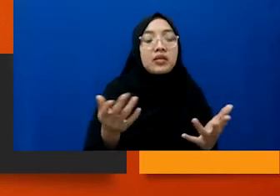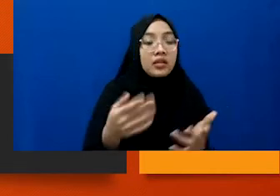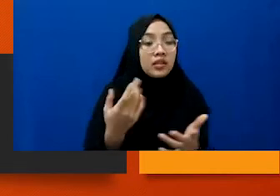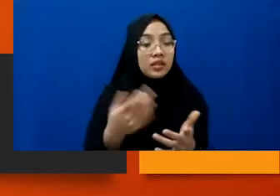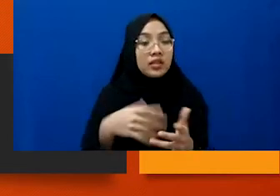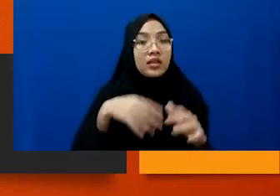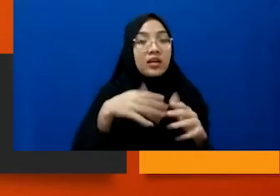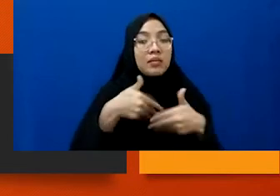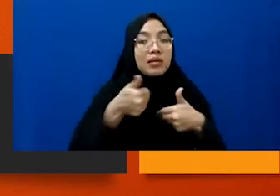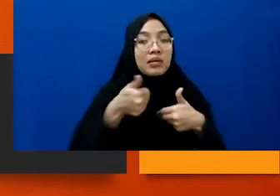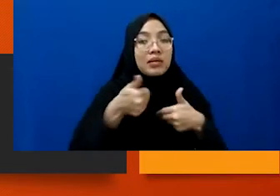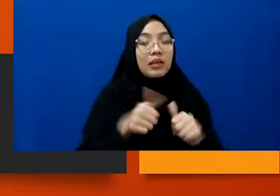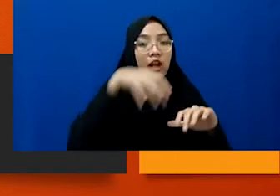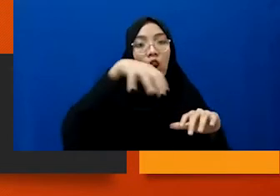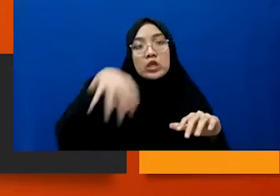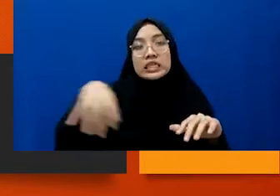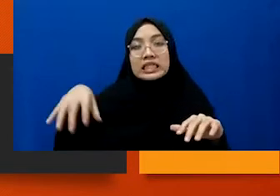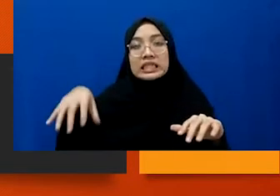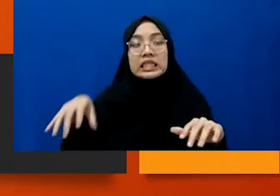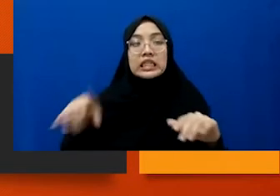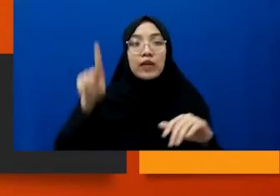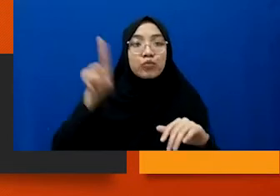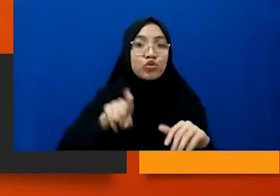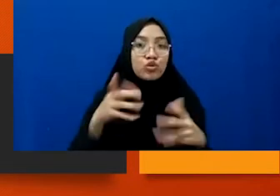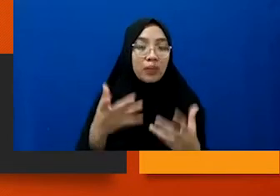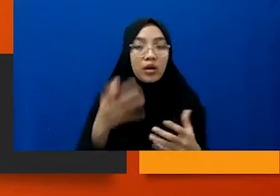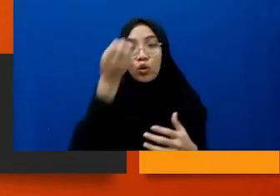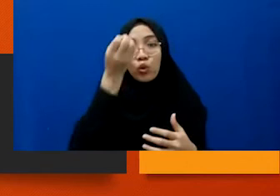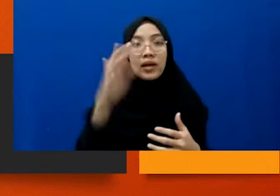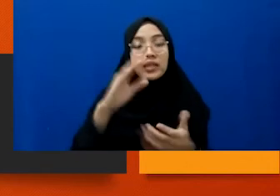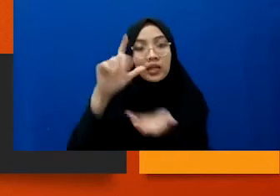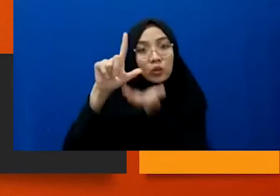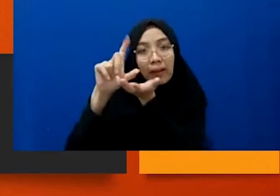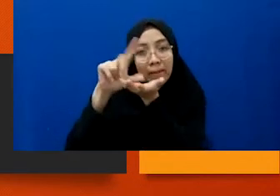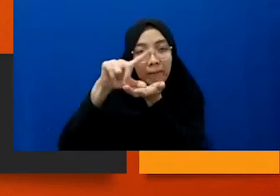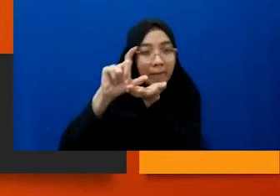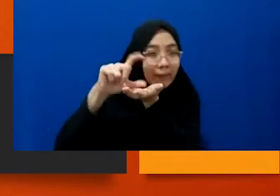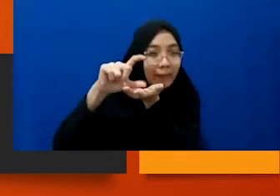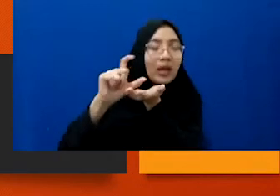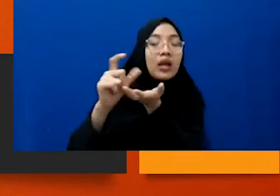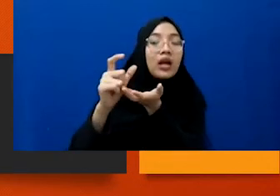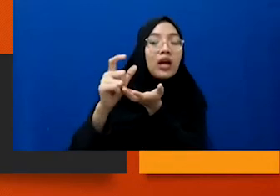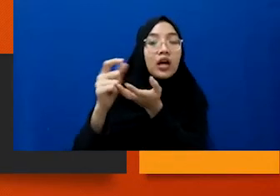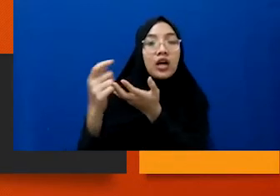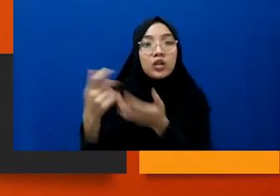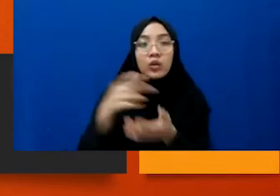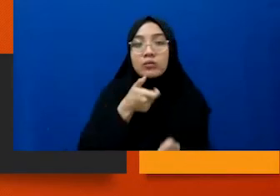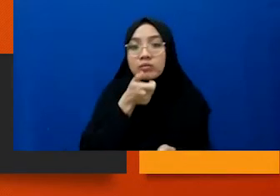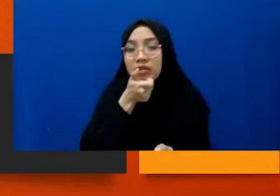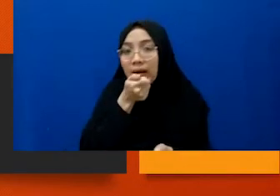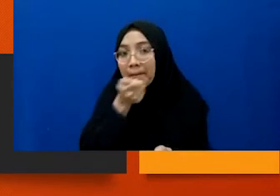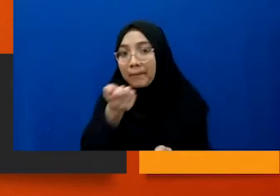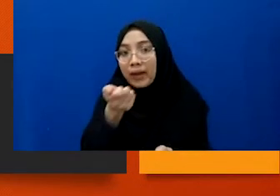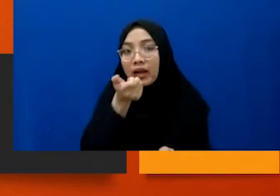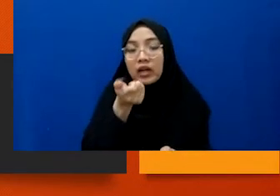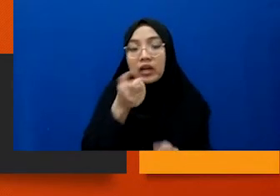apa saja yang diperlukan jangan lupa bawa kamera jangan lupa bawa rekaman kalau